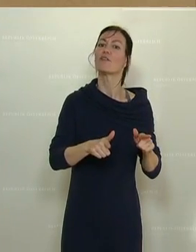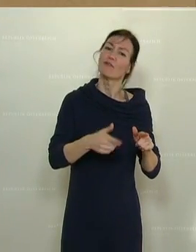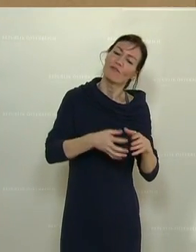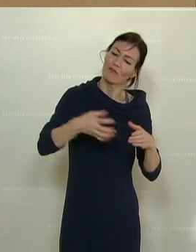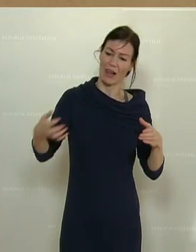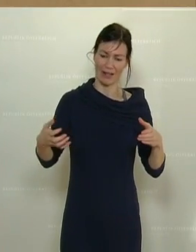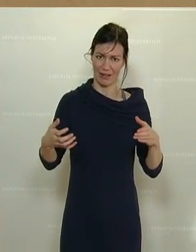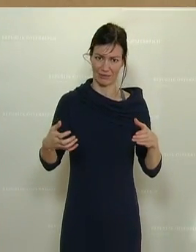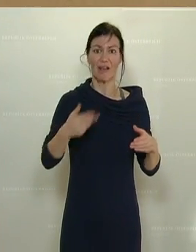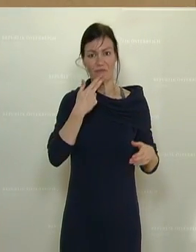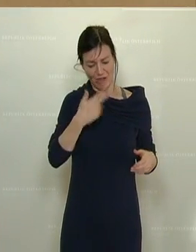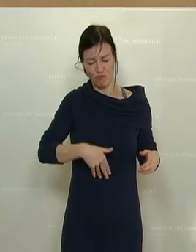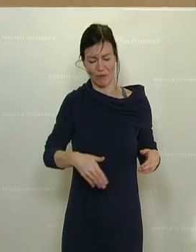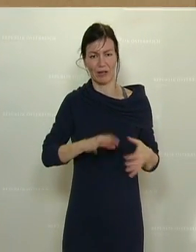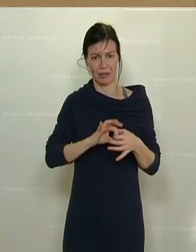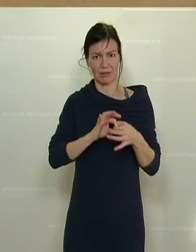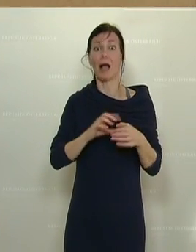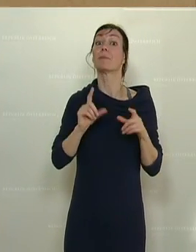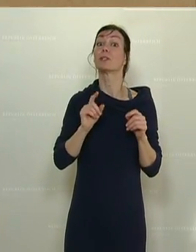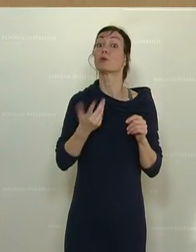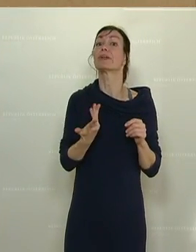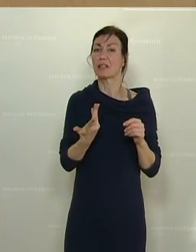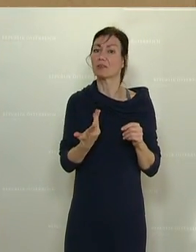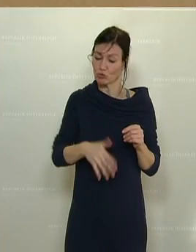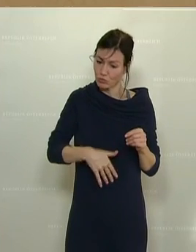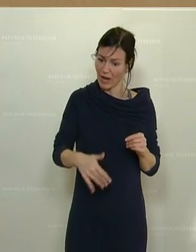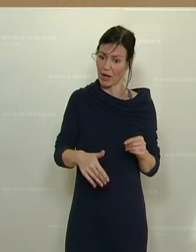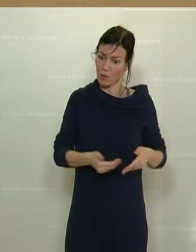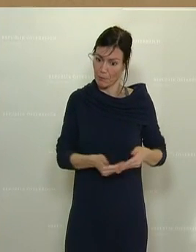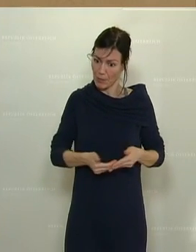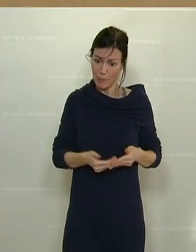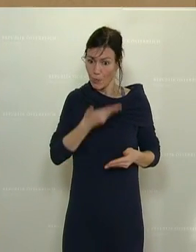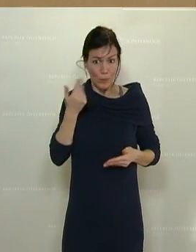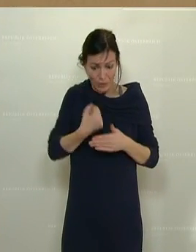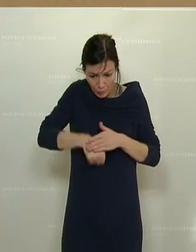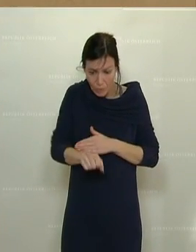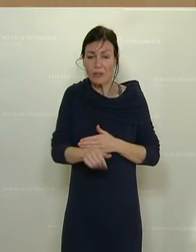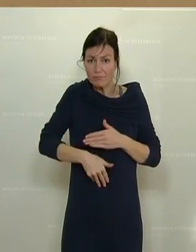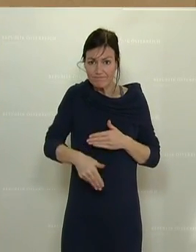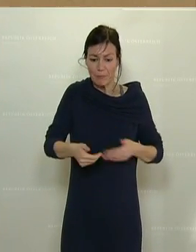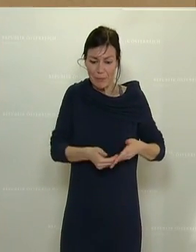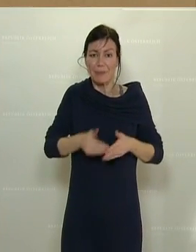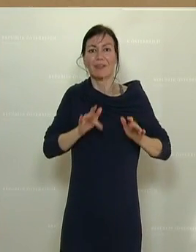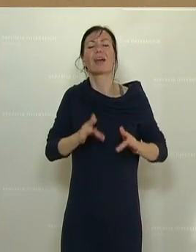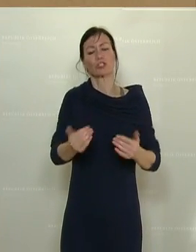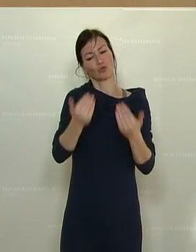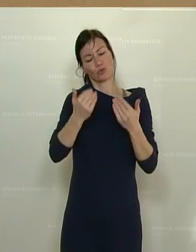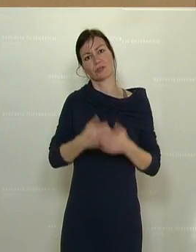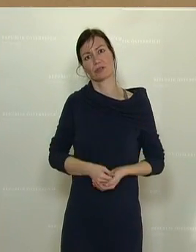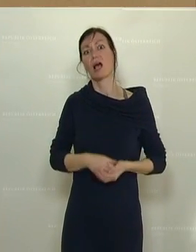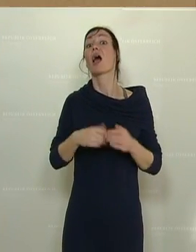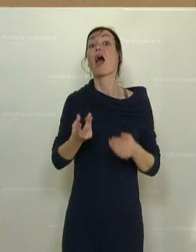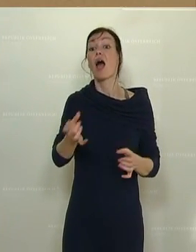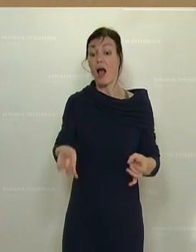Mit dieser Maßnahme schützen wir Frauen und ihre ungeborenen Kinder. Wir minimieren das Risiko einer Ansteckung